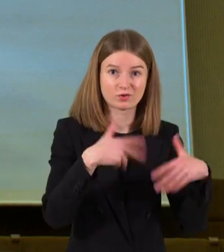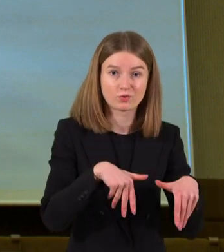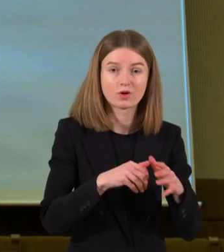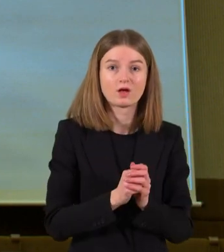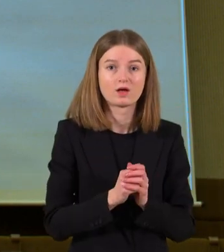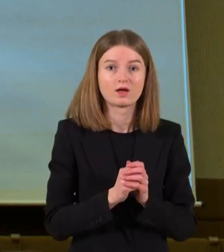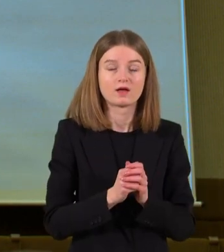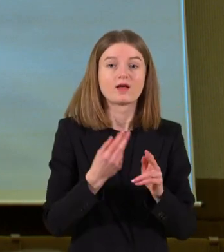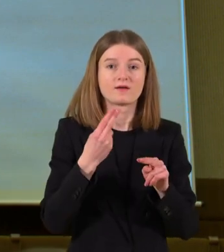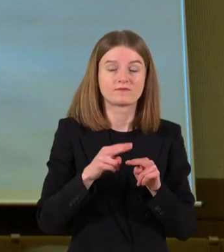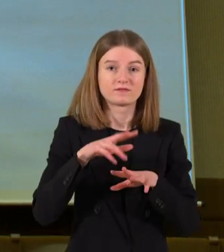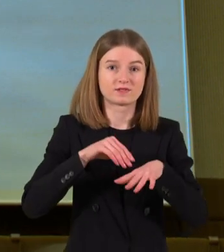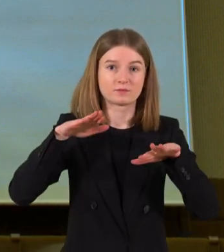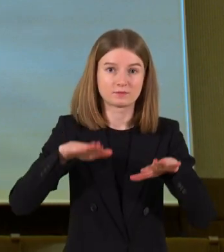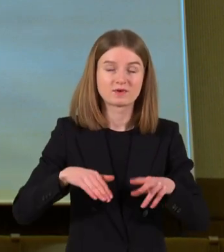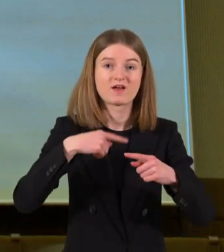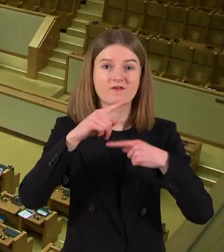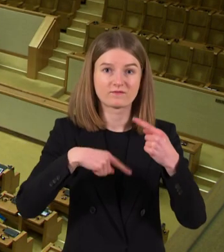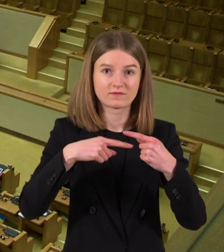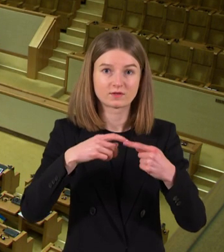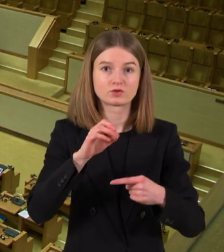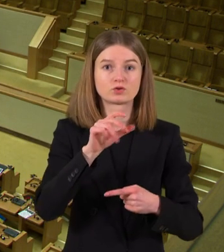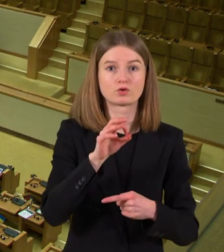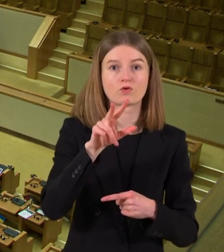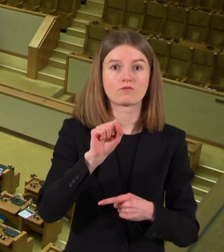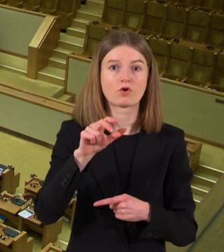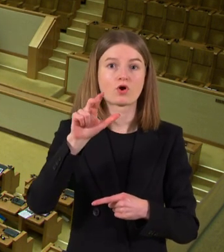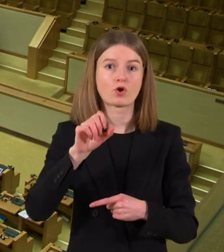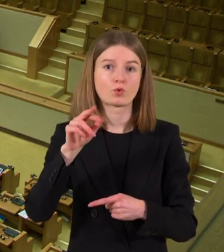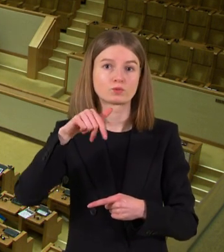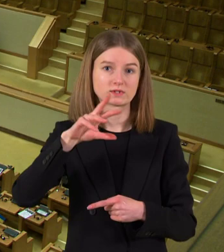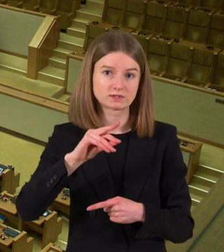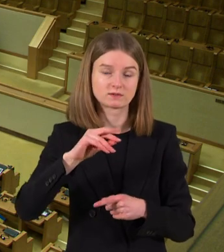filmo Slovo House – Unfinished Novel aptarimas ir peržiūra.